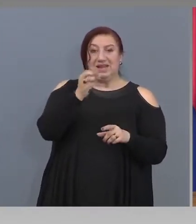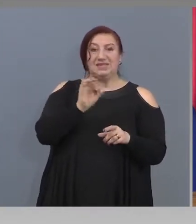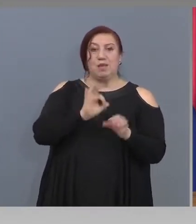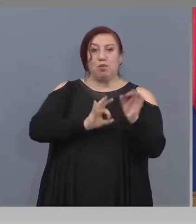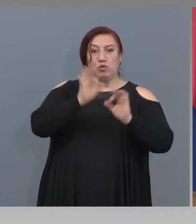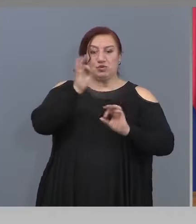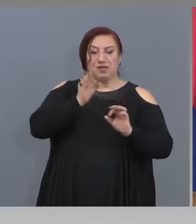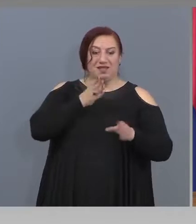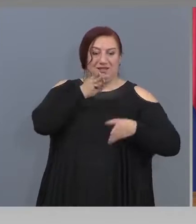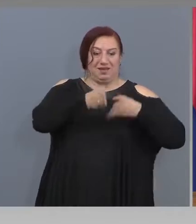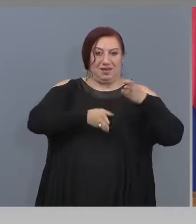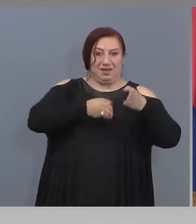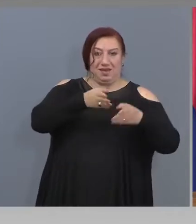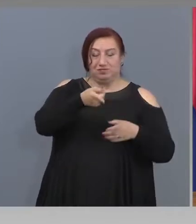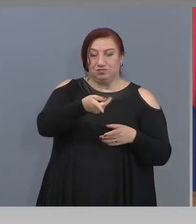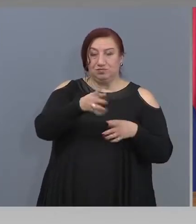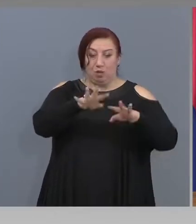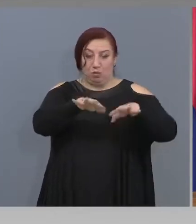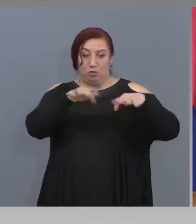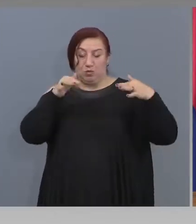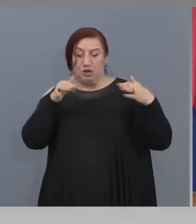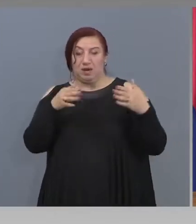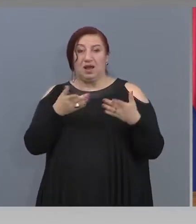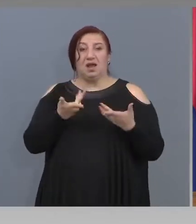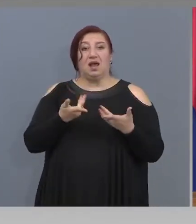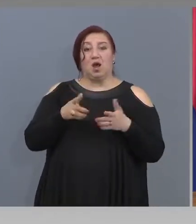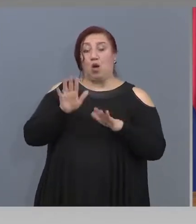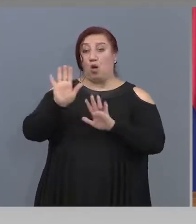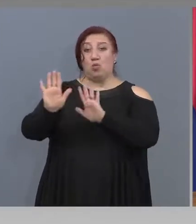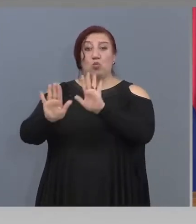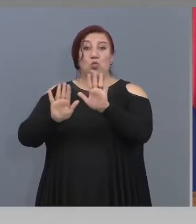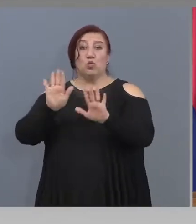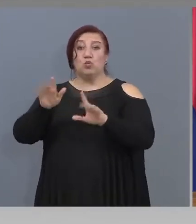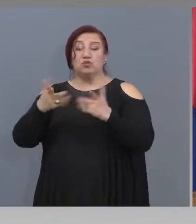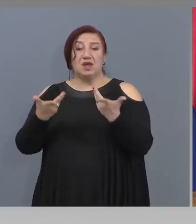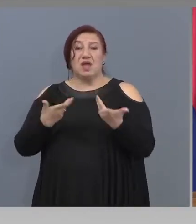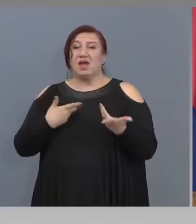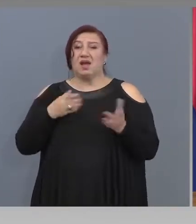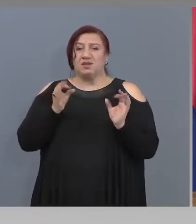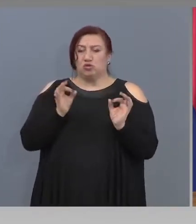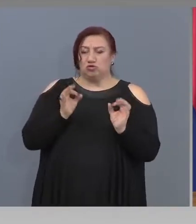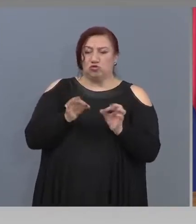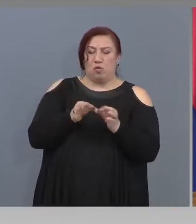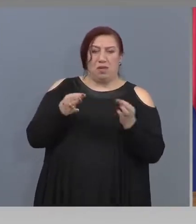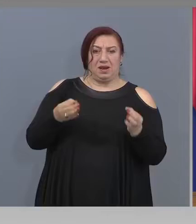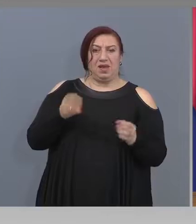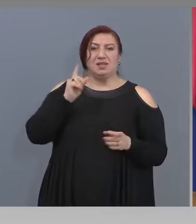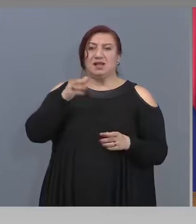точно мерки ще трябва да спазват? Питаха, трябва ли да има термокамери, например.